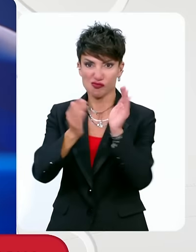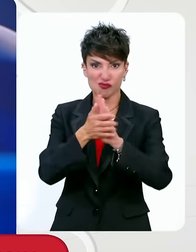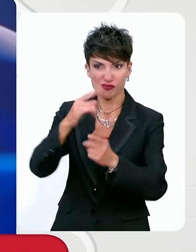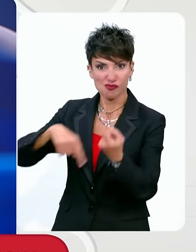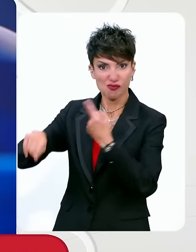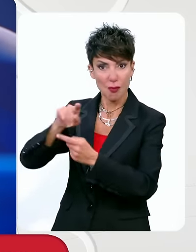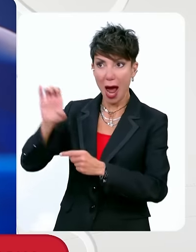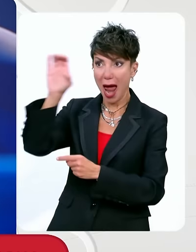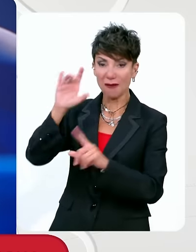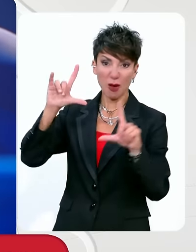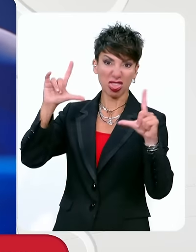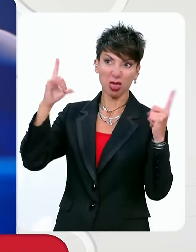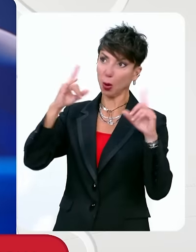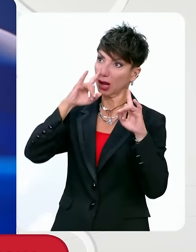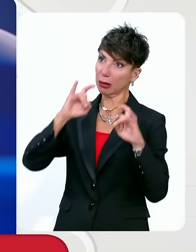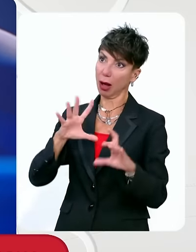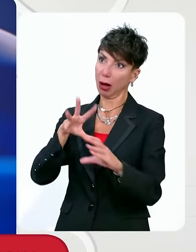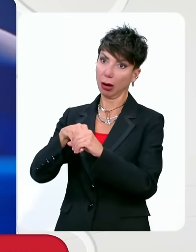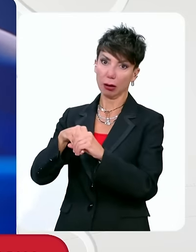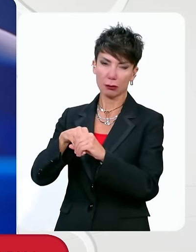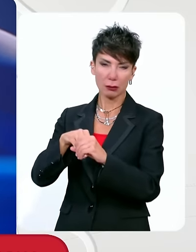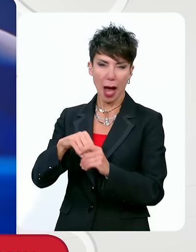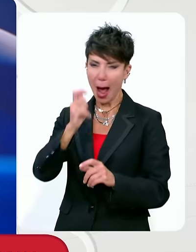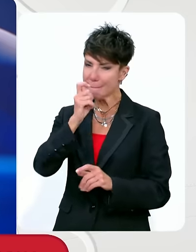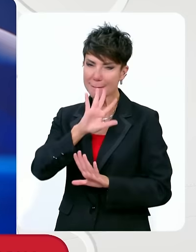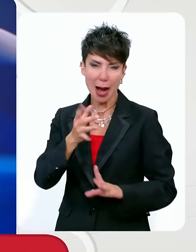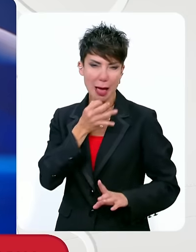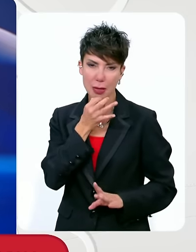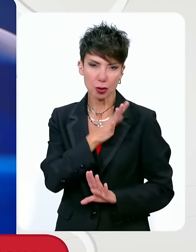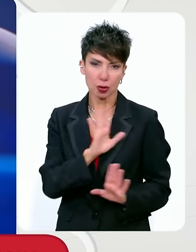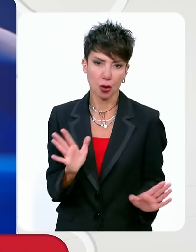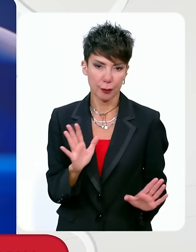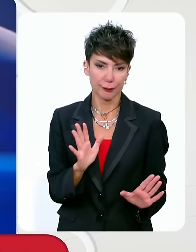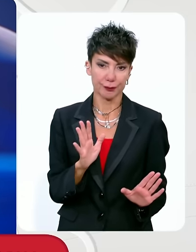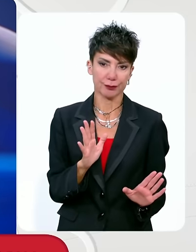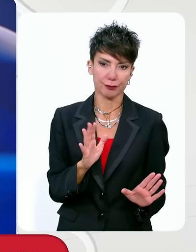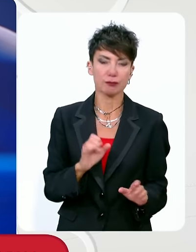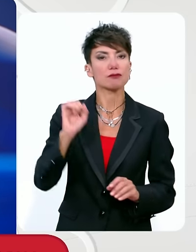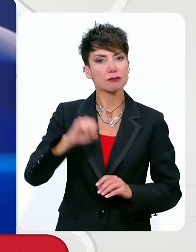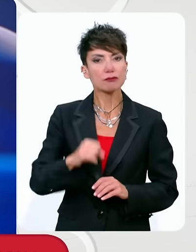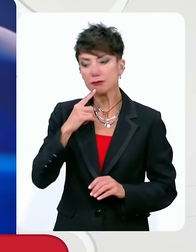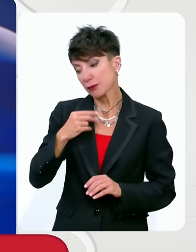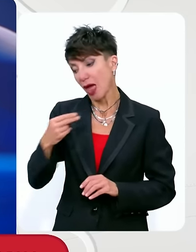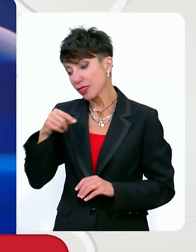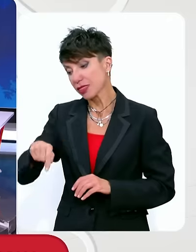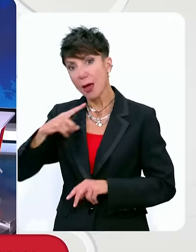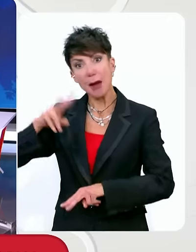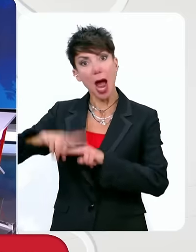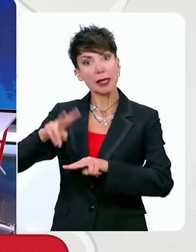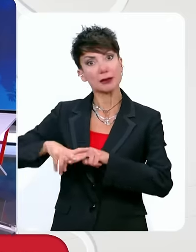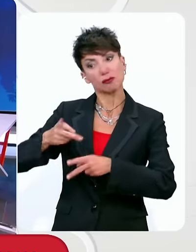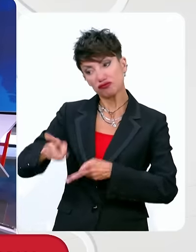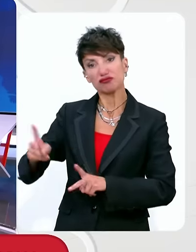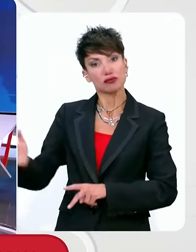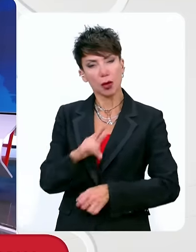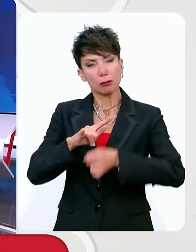Αυτό είναι απαράδεκτο. Την ίδια ώρα που δίνει άλοθη για την αυτοάμυνα στο Ισραήλ, για να βομβαρδίζει και